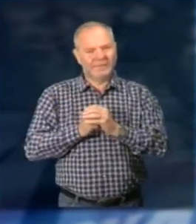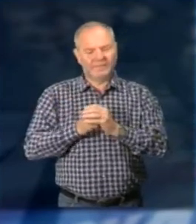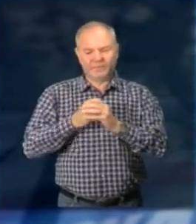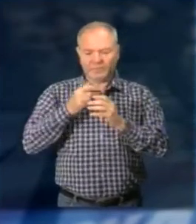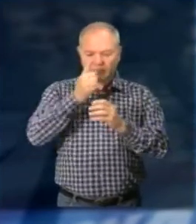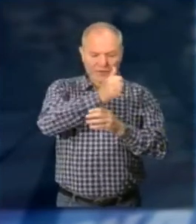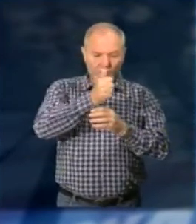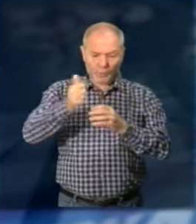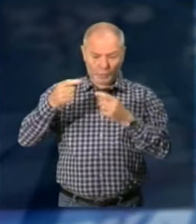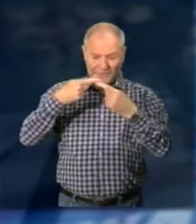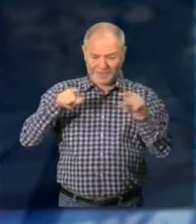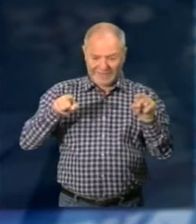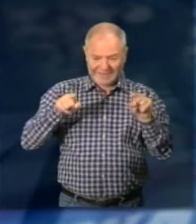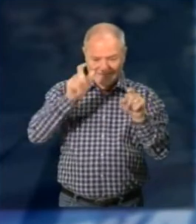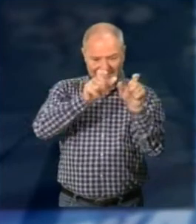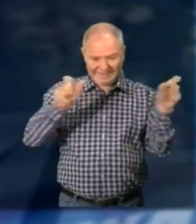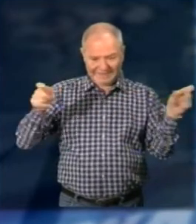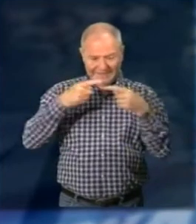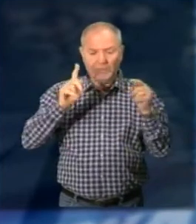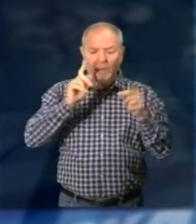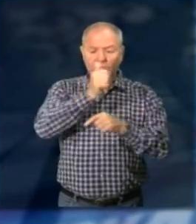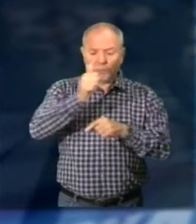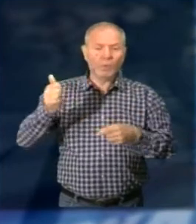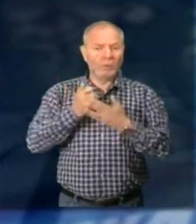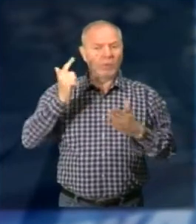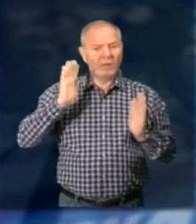diverso dall'altro E ognuno di noi però è importante